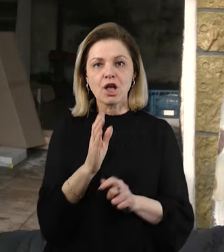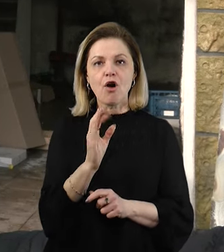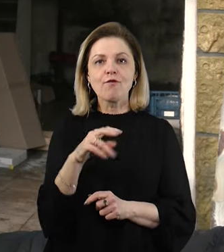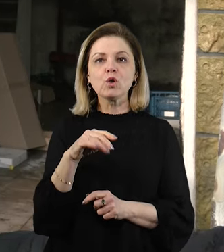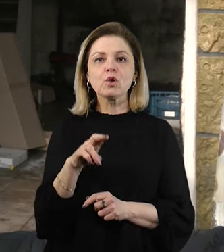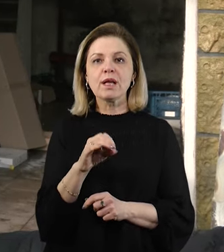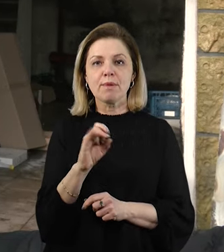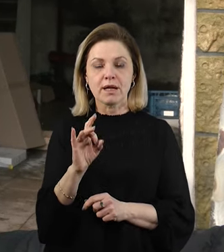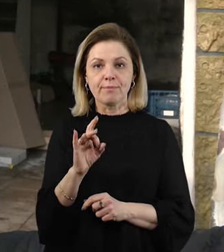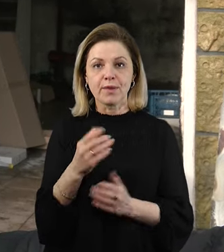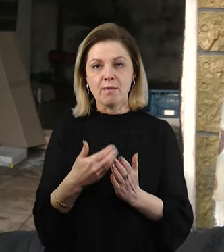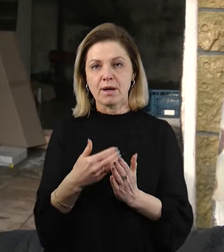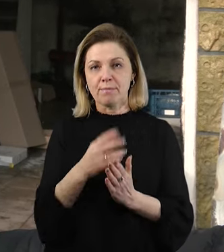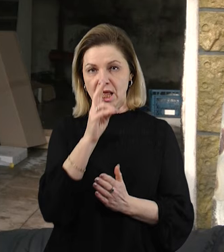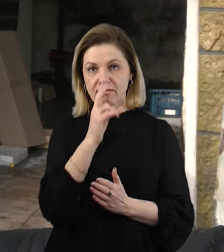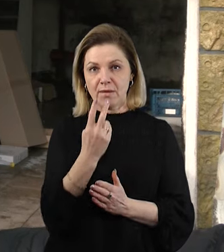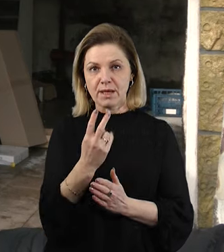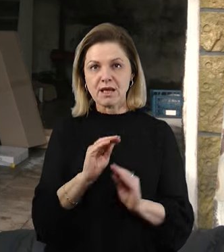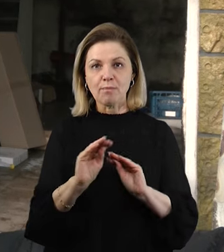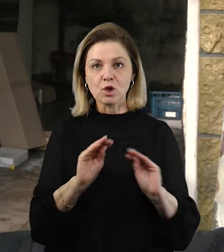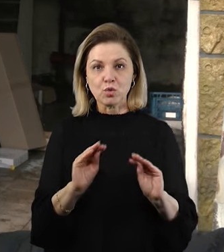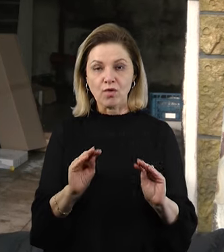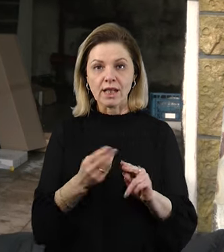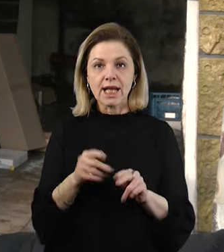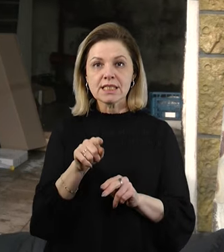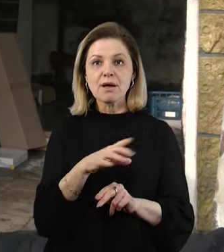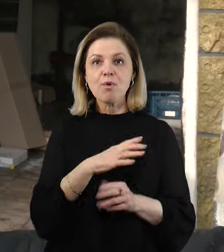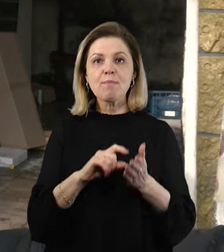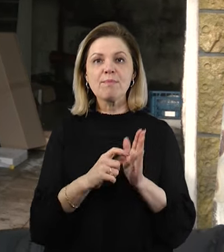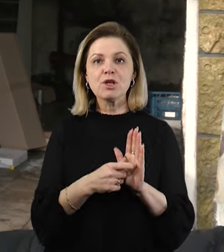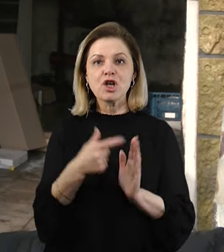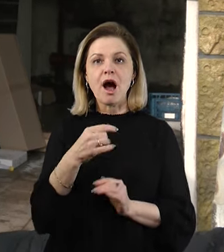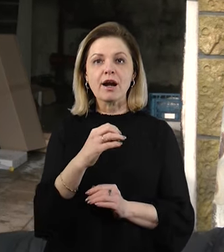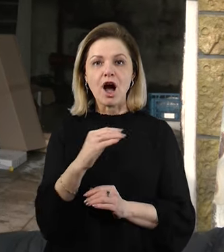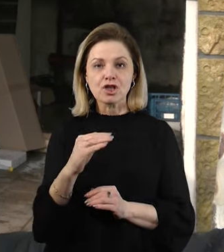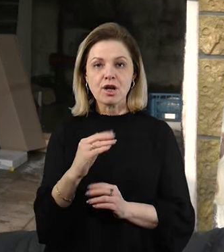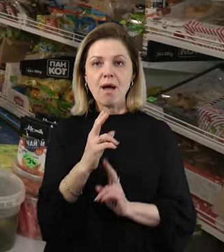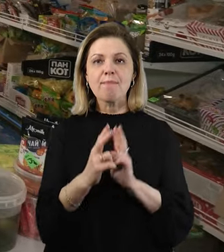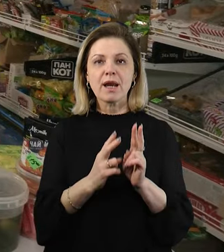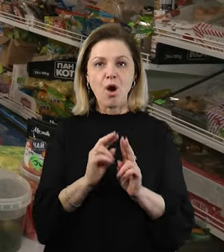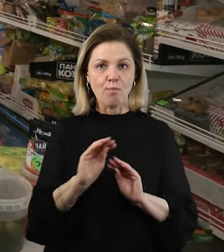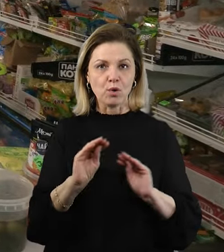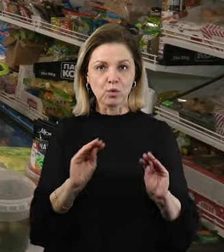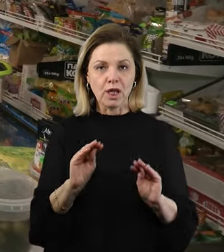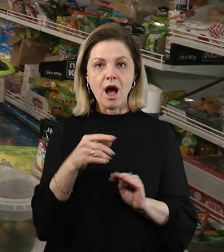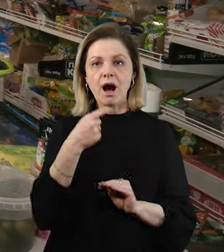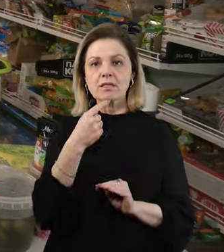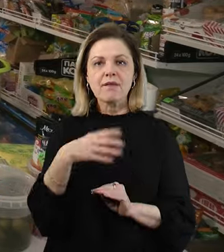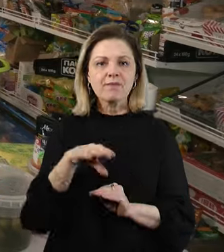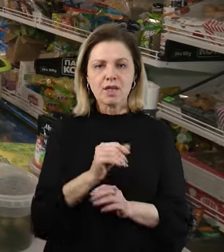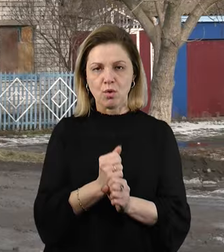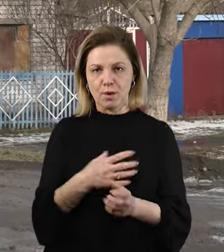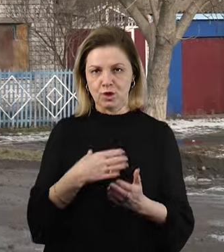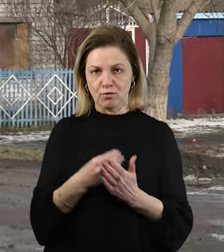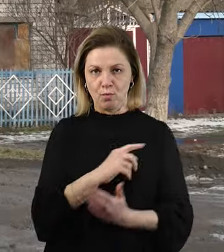приблизно за два місяці ми його облаштували, це було приміщення гаража, ми його переоборудували. Каже, все робили своїми